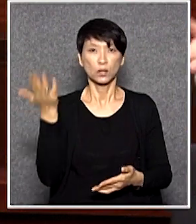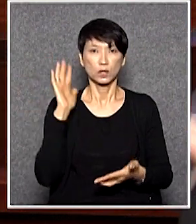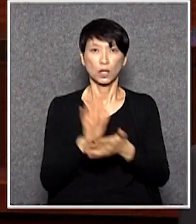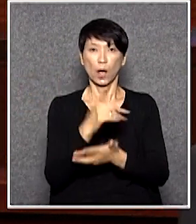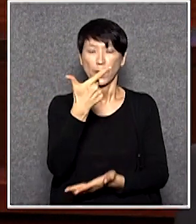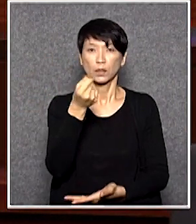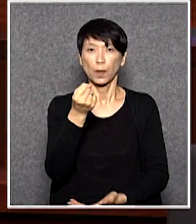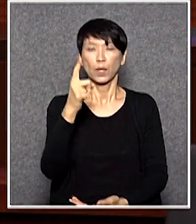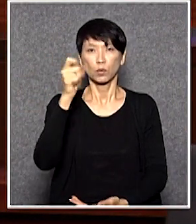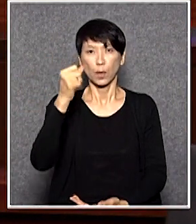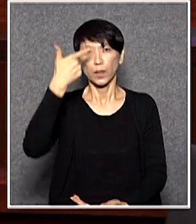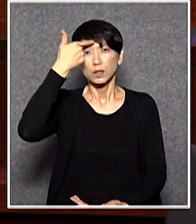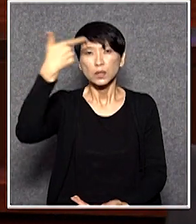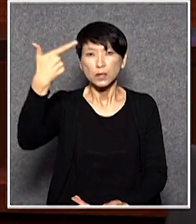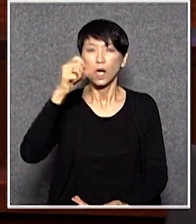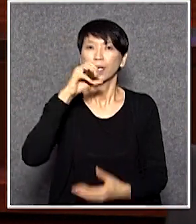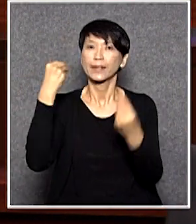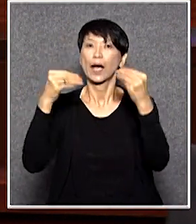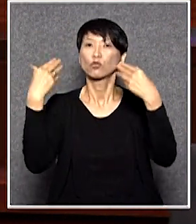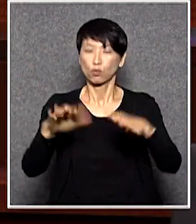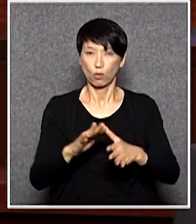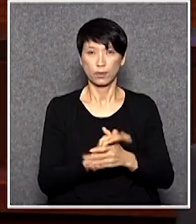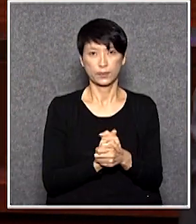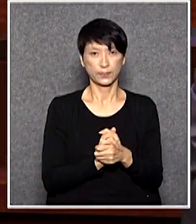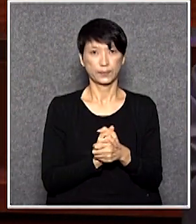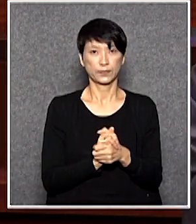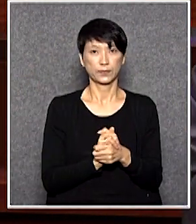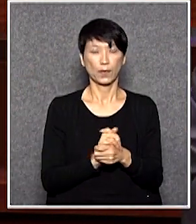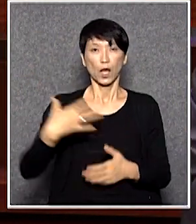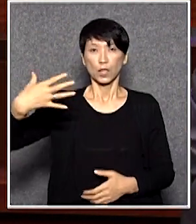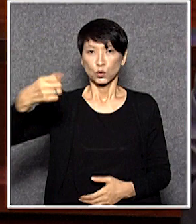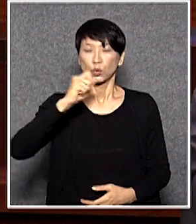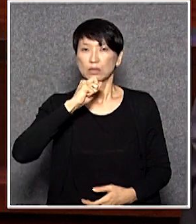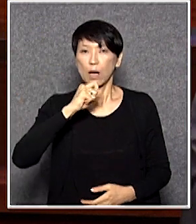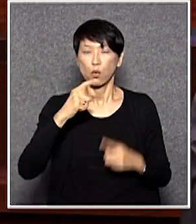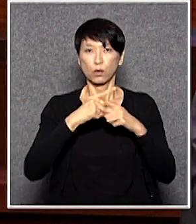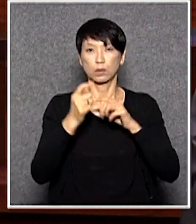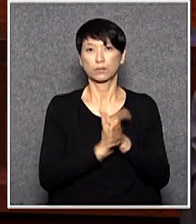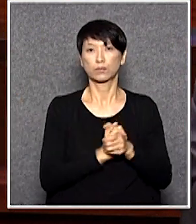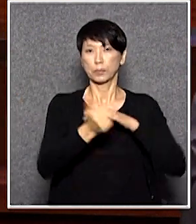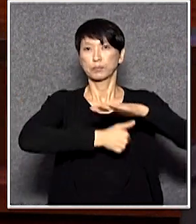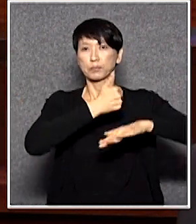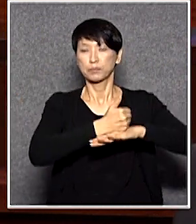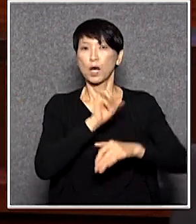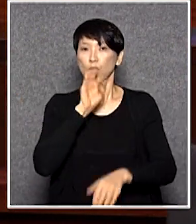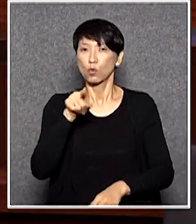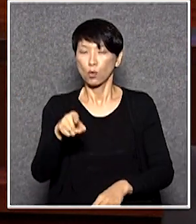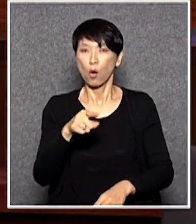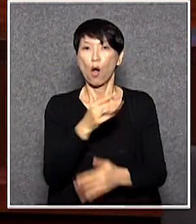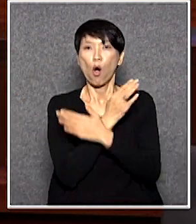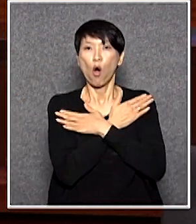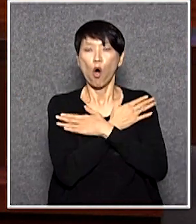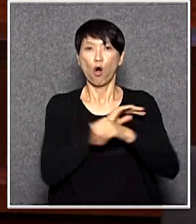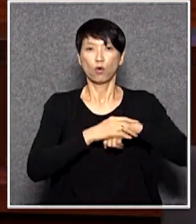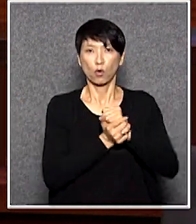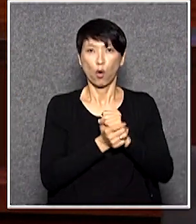者都說了給你聽那些有權的人當權的人叫你愛國你告訴他們最緊要